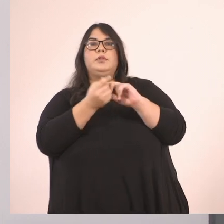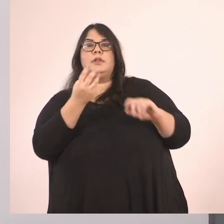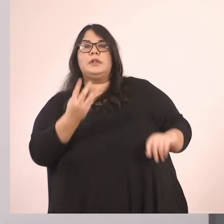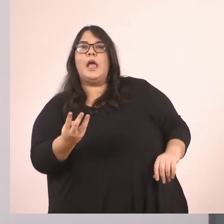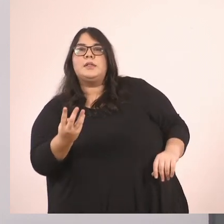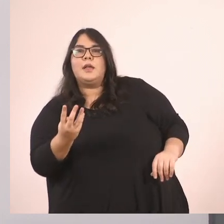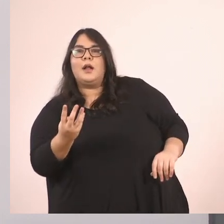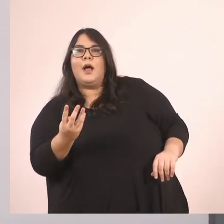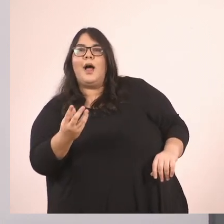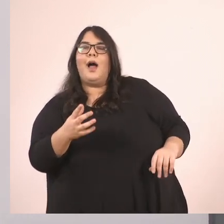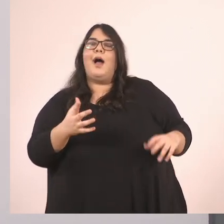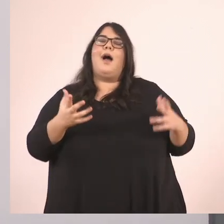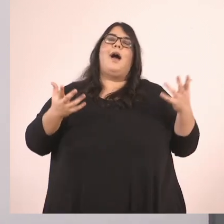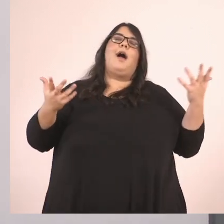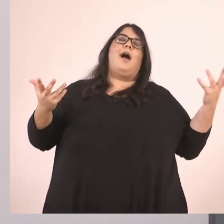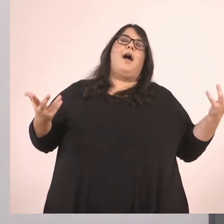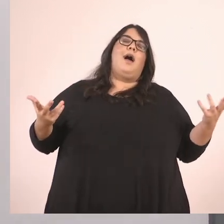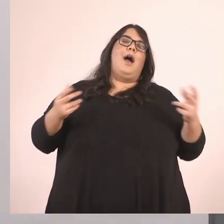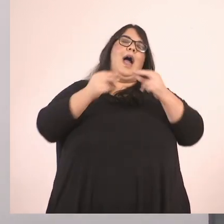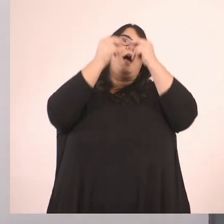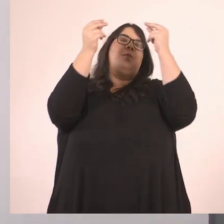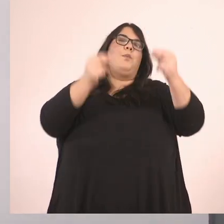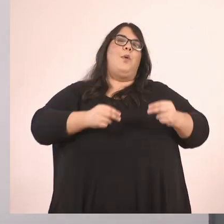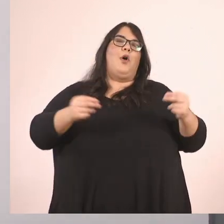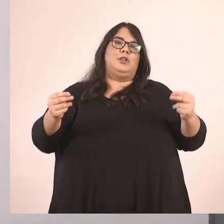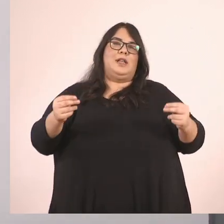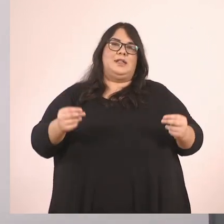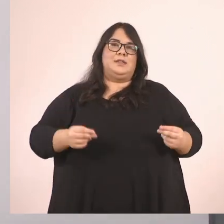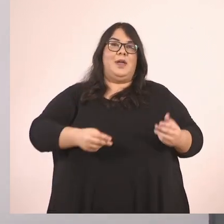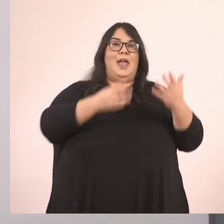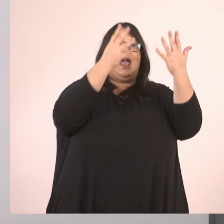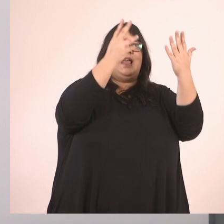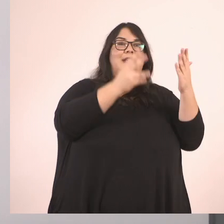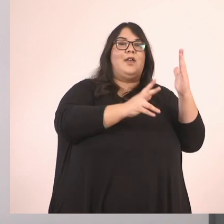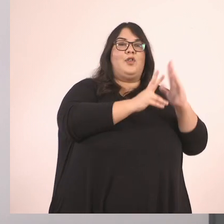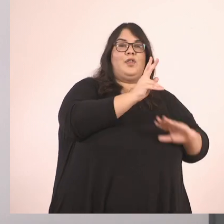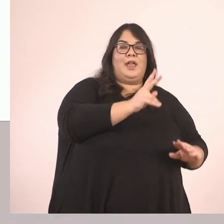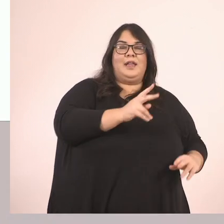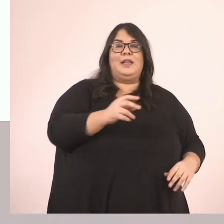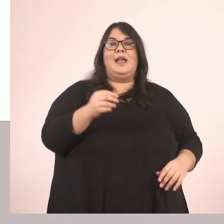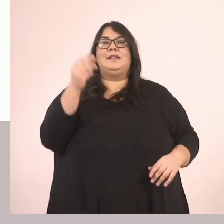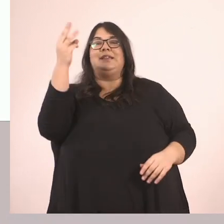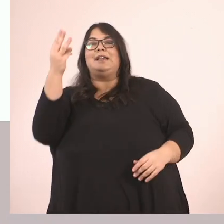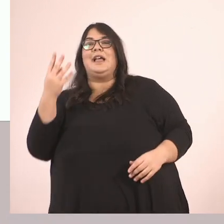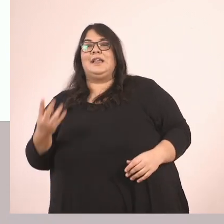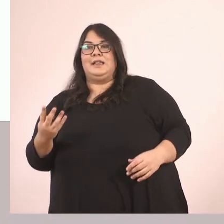αυτά τα κλάσματα Το 9 δωδέκατα και το 3 τέταρτα Που διαστητικά από τις σελίδες Είδαμε ότι